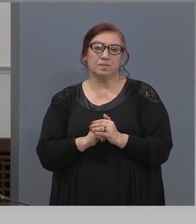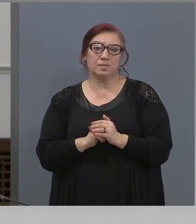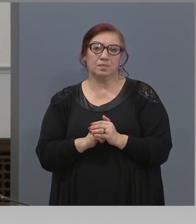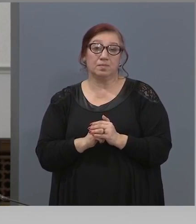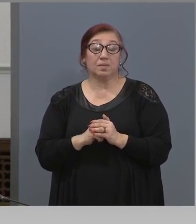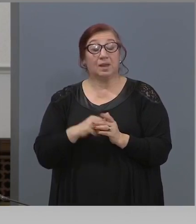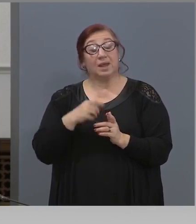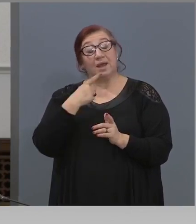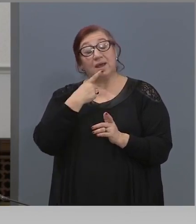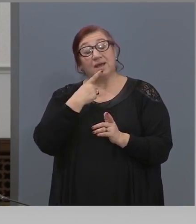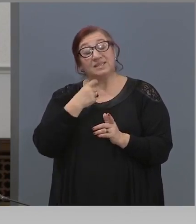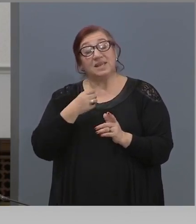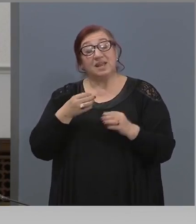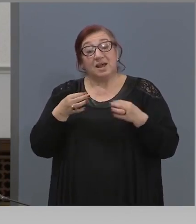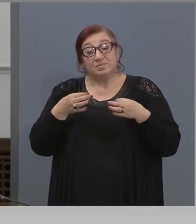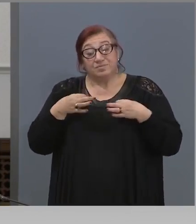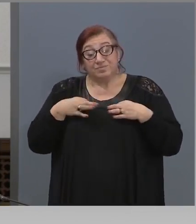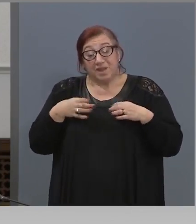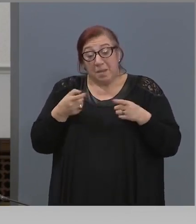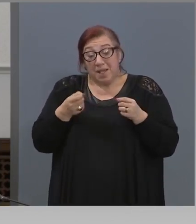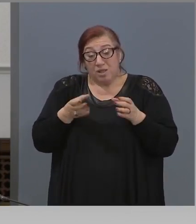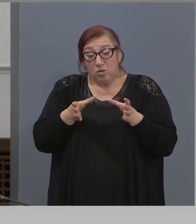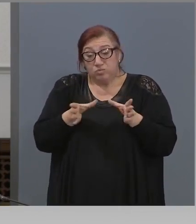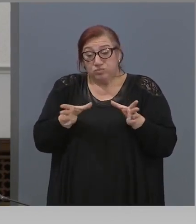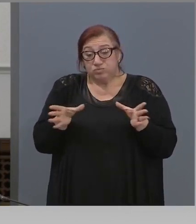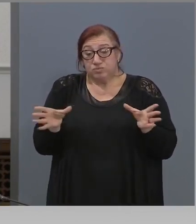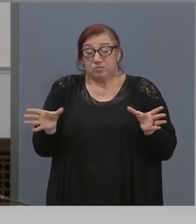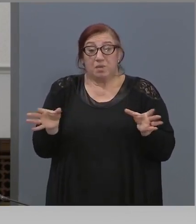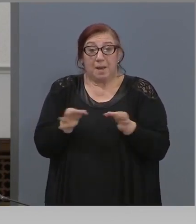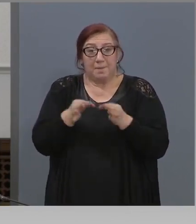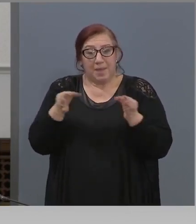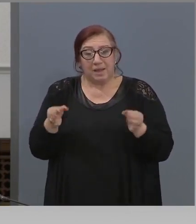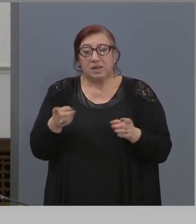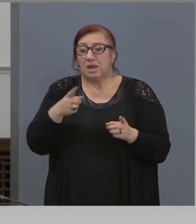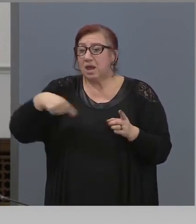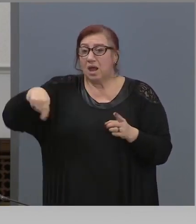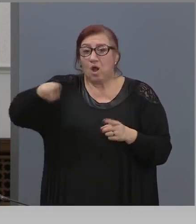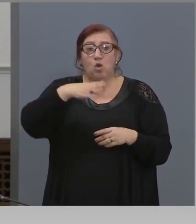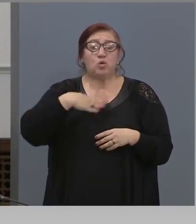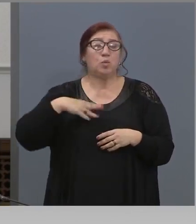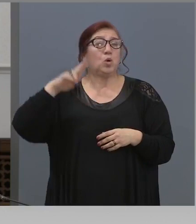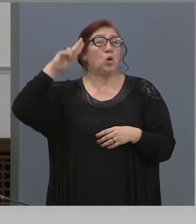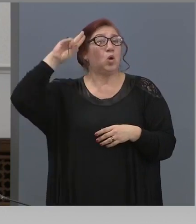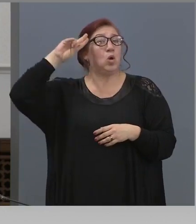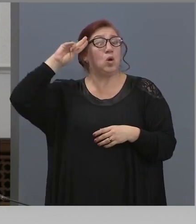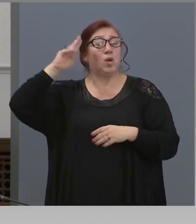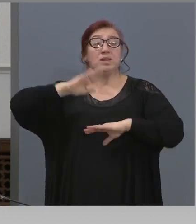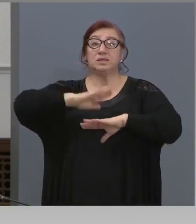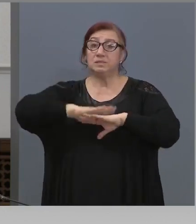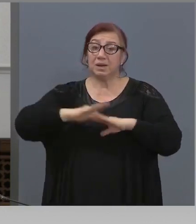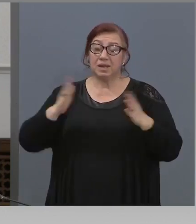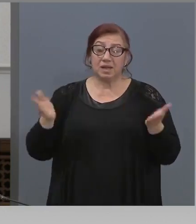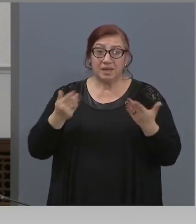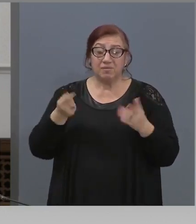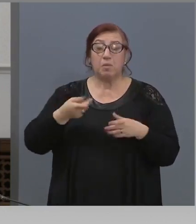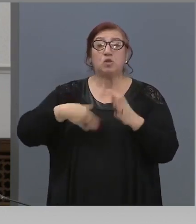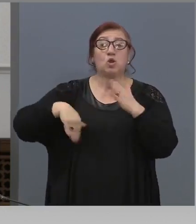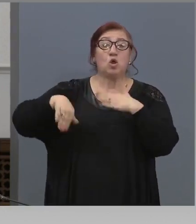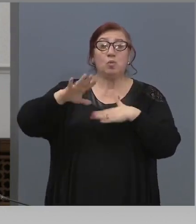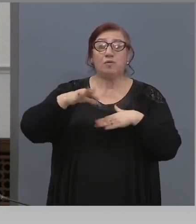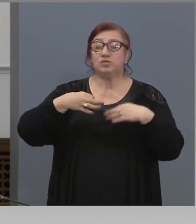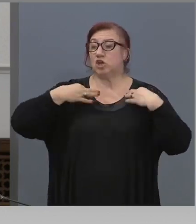за да разхлабиме мерките, колкото по-дисциплиниране ставаме, толкова повече ще разхлабваме мерки.